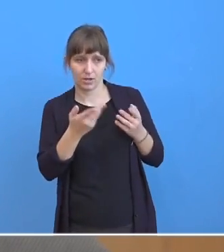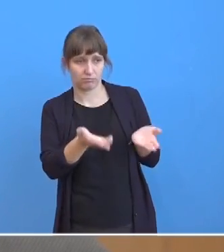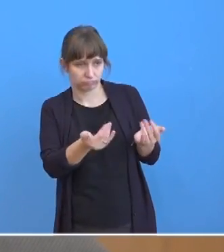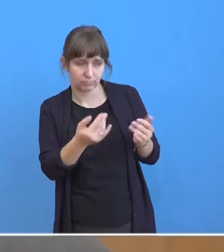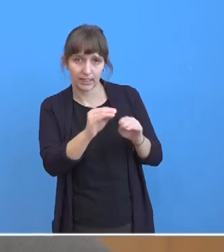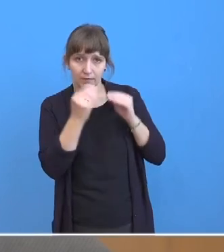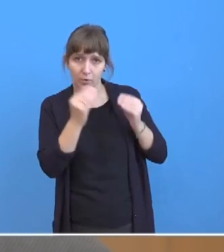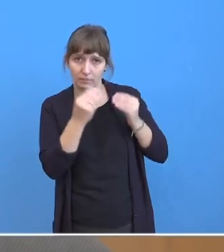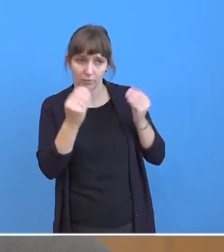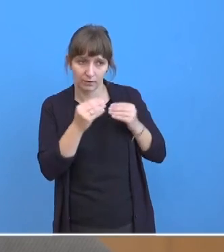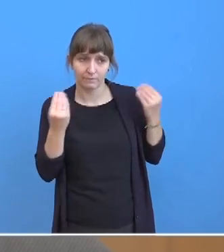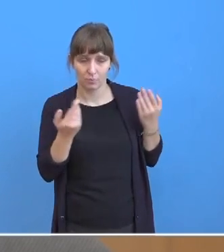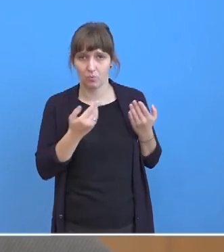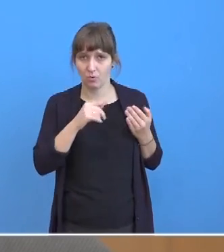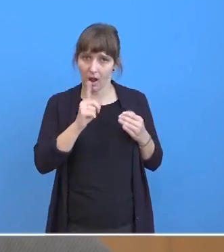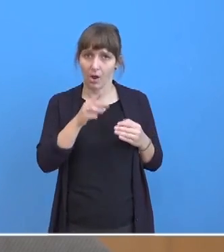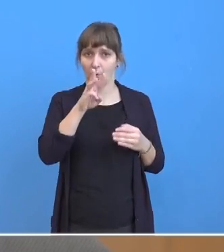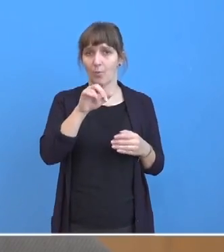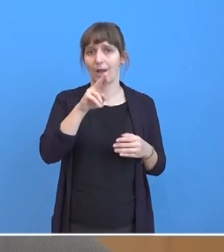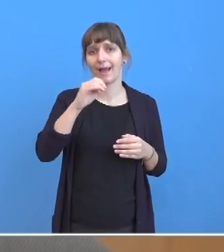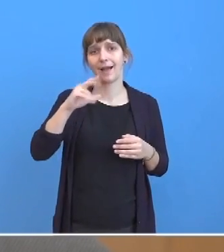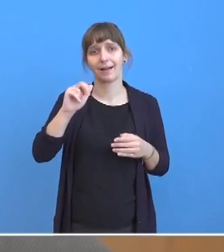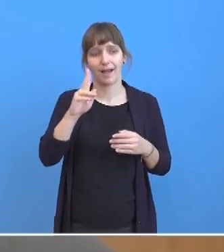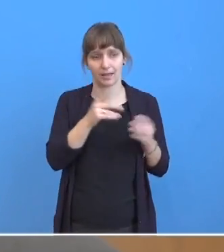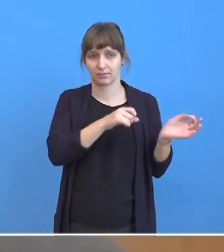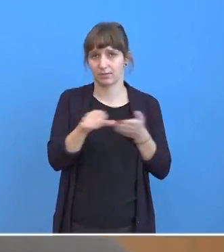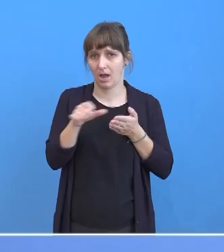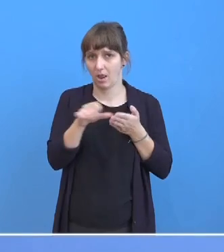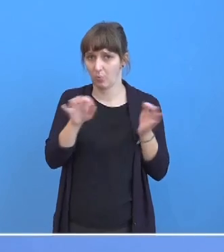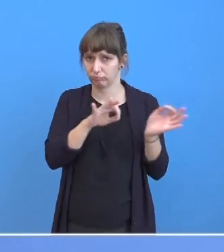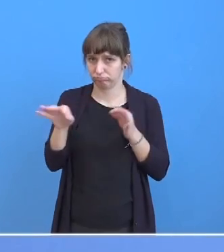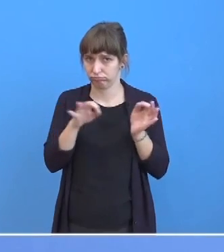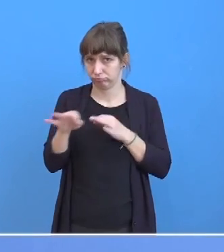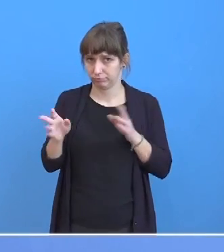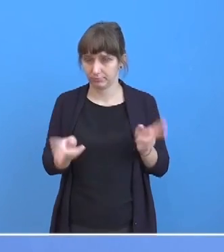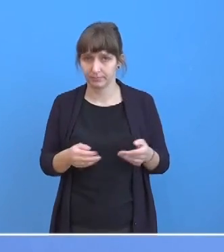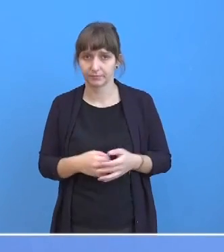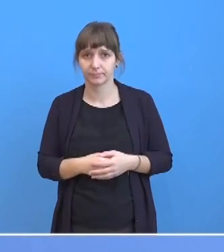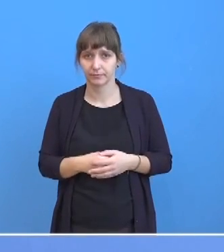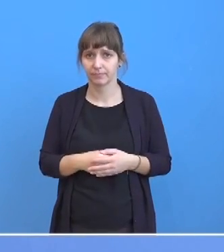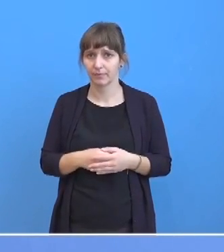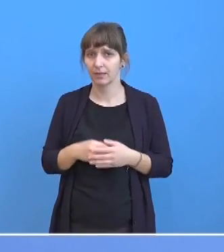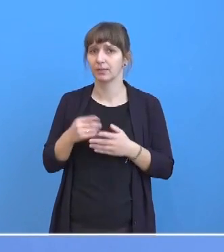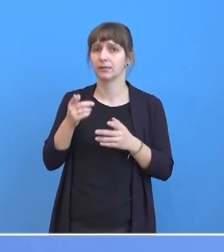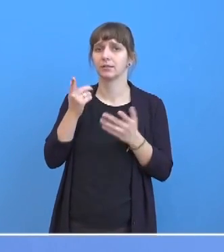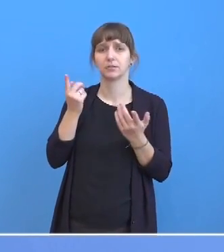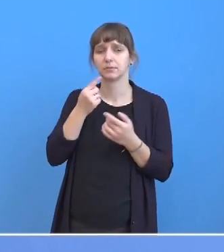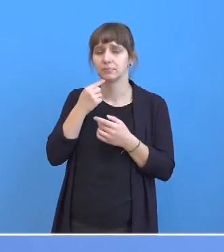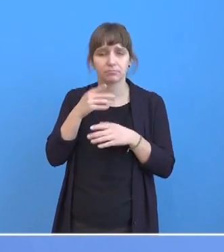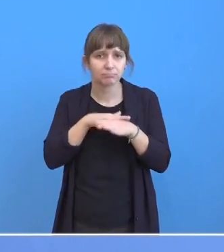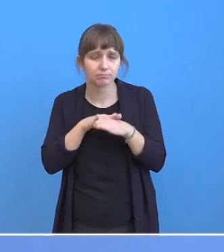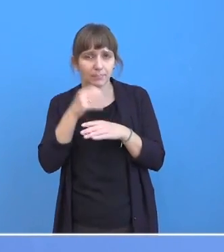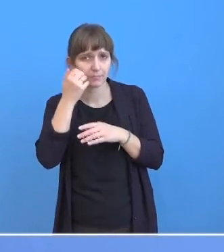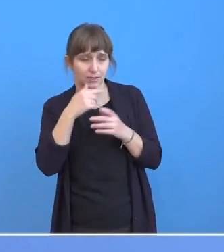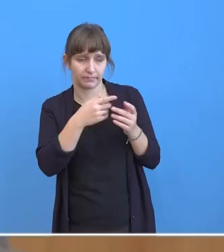ob auch die Zahlungen über Wirecard abgewickelt haben. Die Frage war mir jetzt zu kompliziert. Das müssen Sie noch mal stellen.